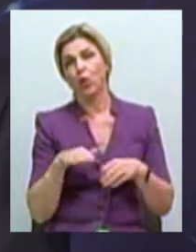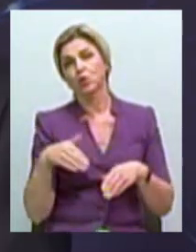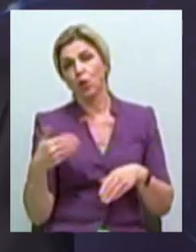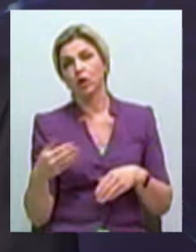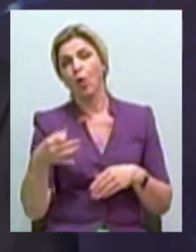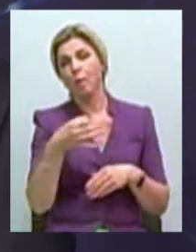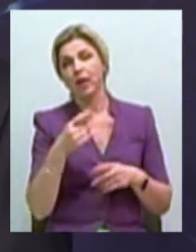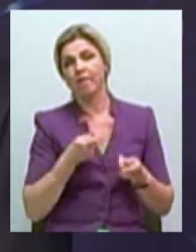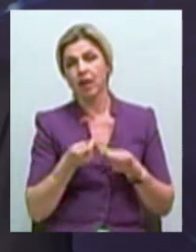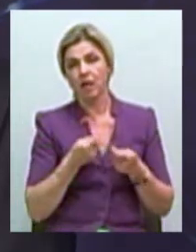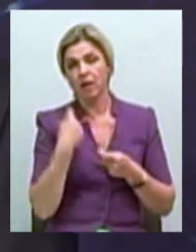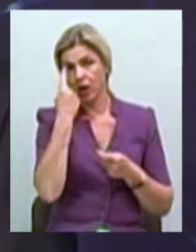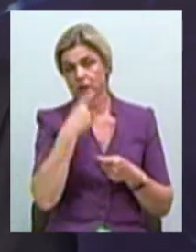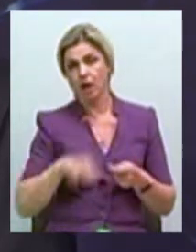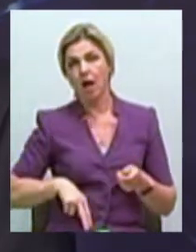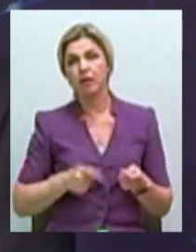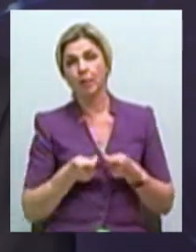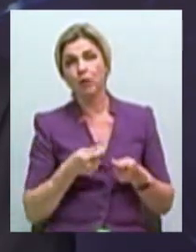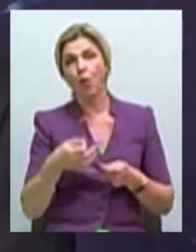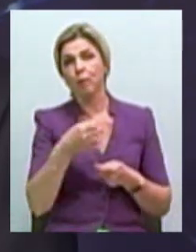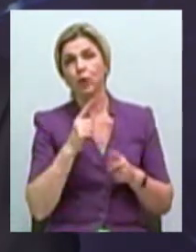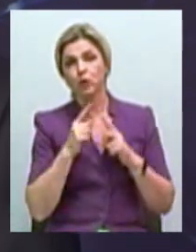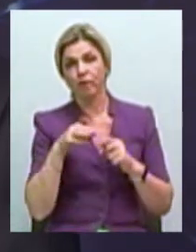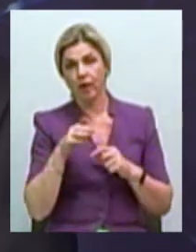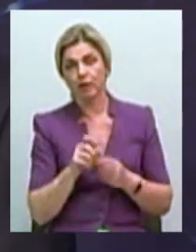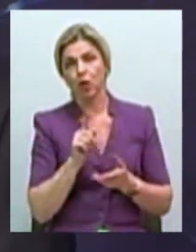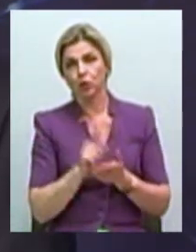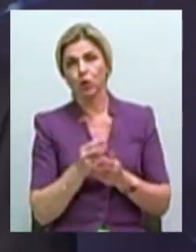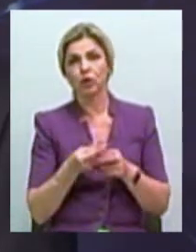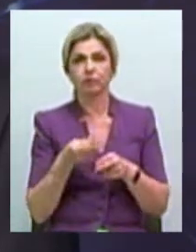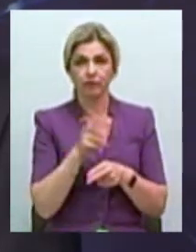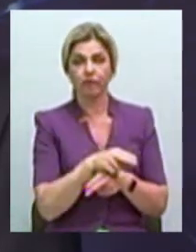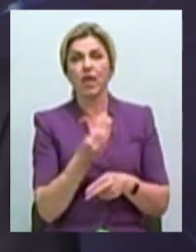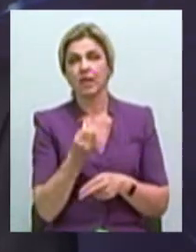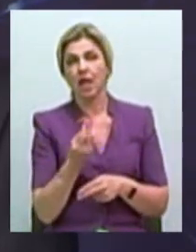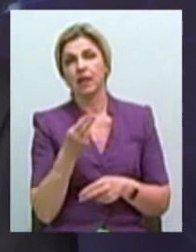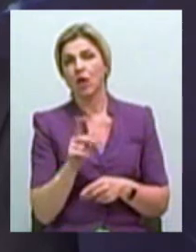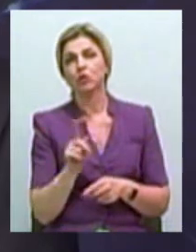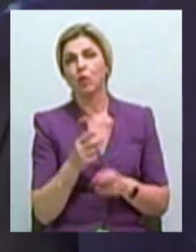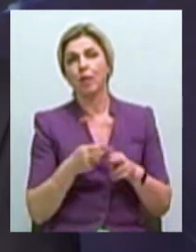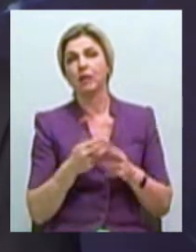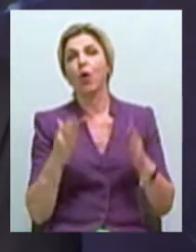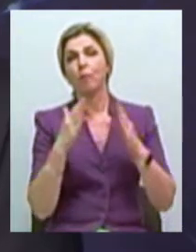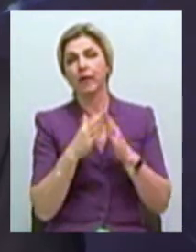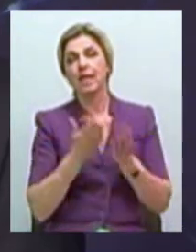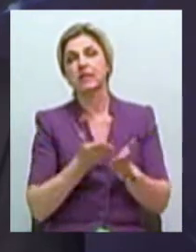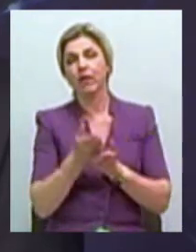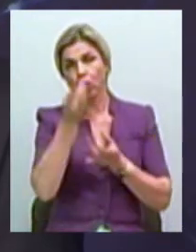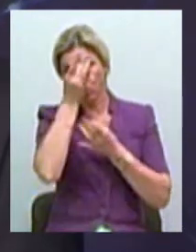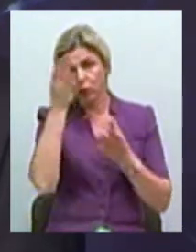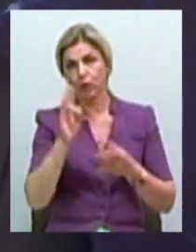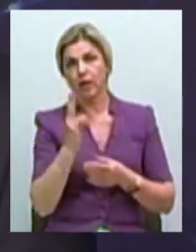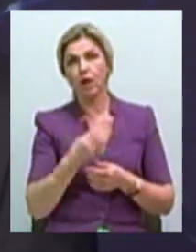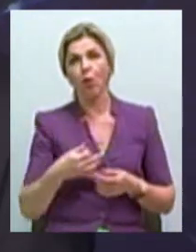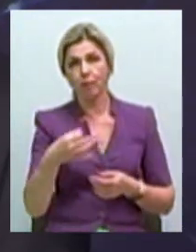обласного совета, дозна інвестувати средства для того, щоб объект сферы культуры Николаївської